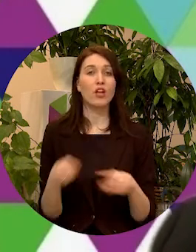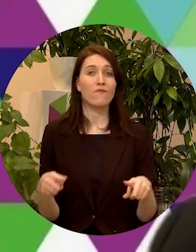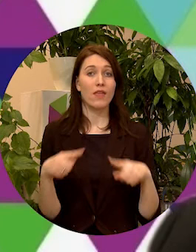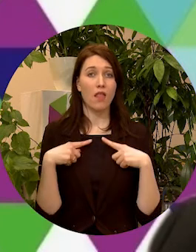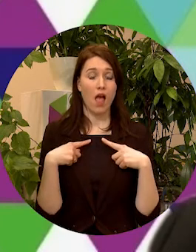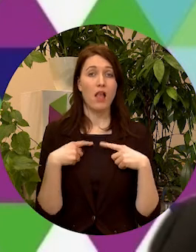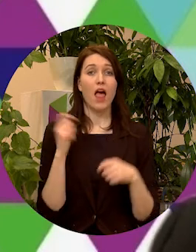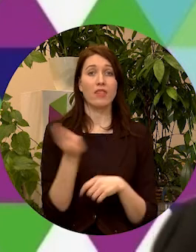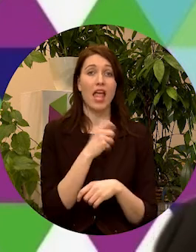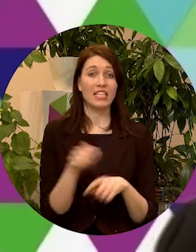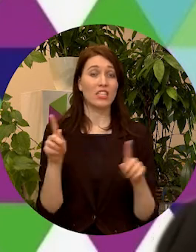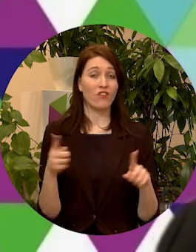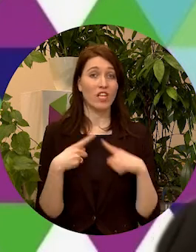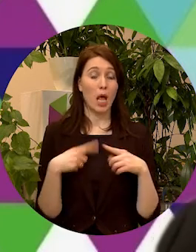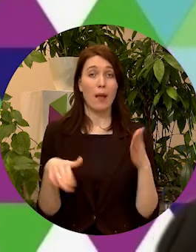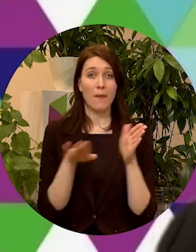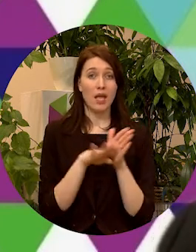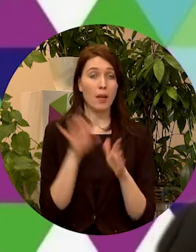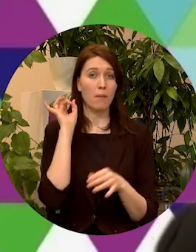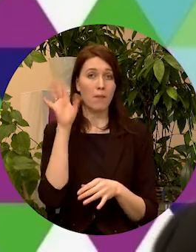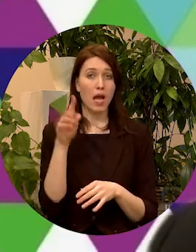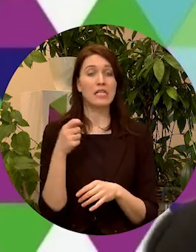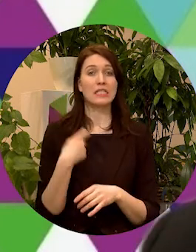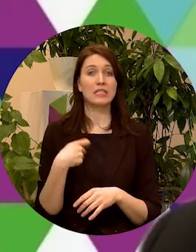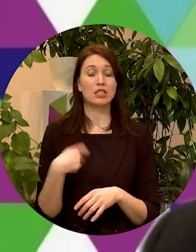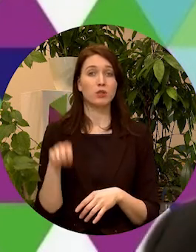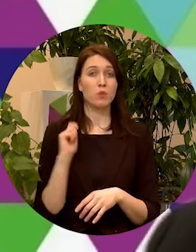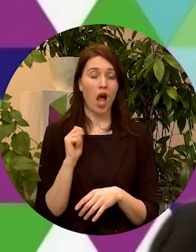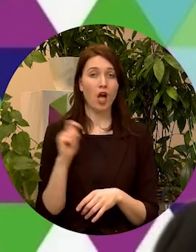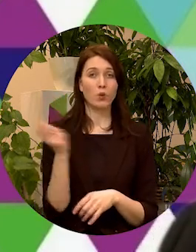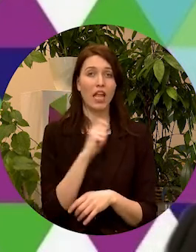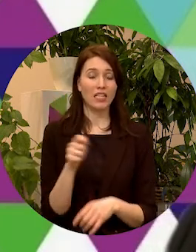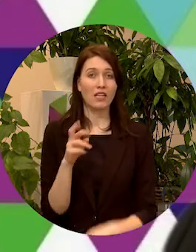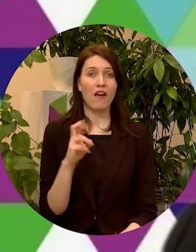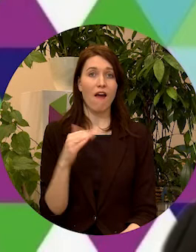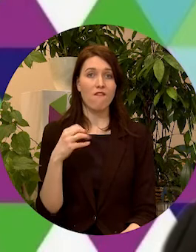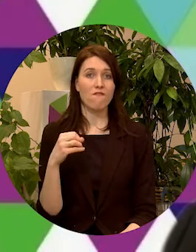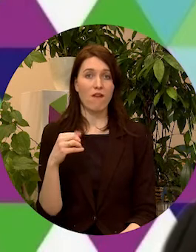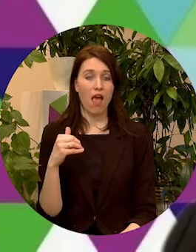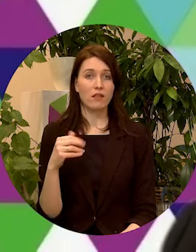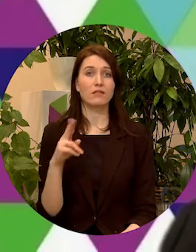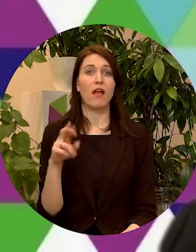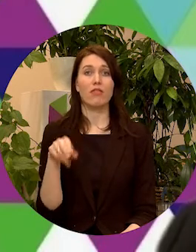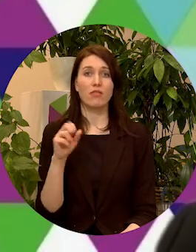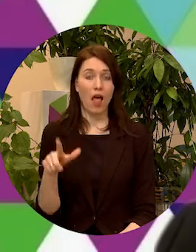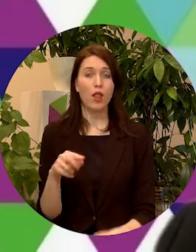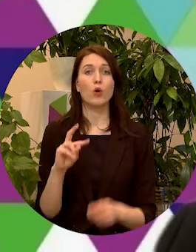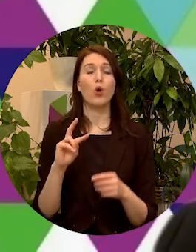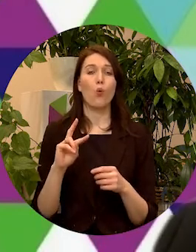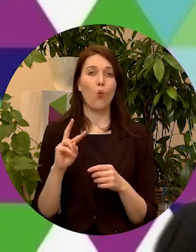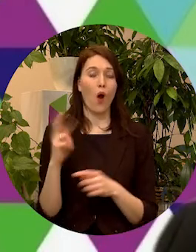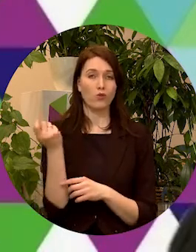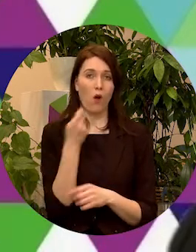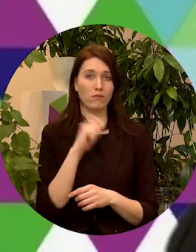Tenis finālā piedalījās pazīstamai spāņu tenistis Rafels Nadāls spēlēja ar otro pasaules raketu Daniju Medveģevu.